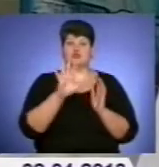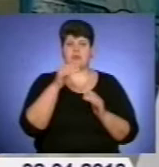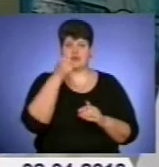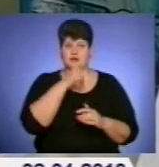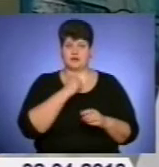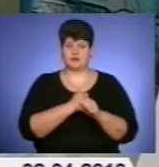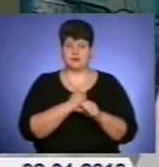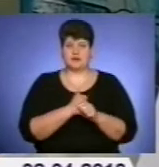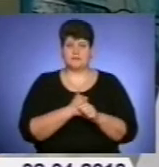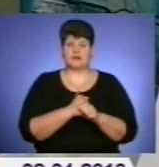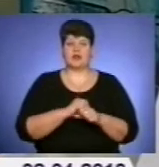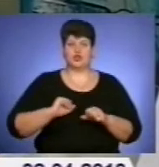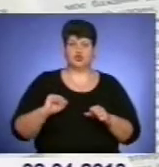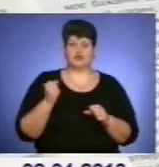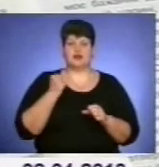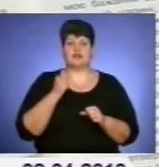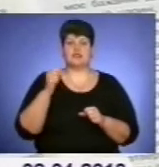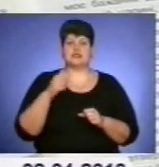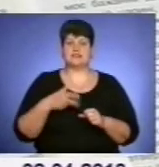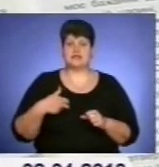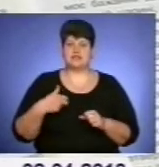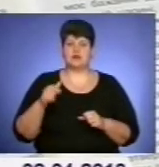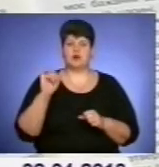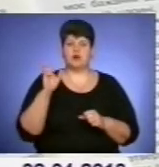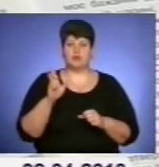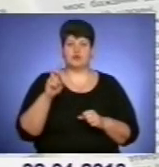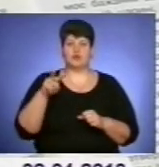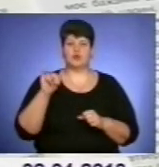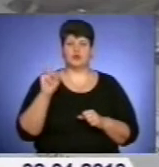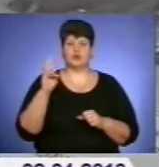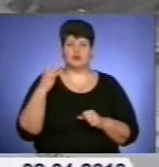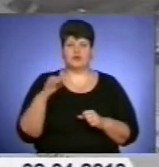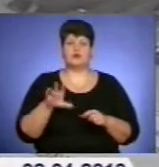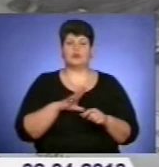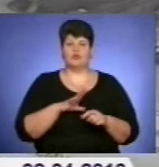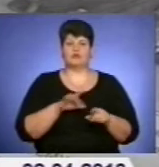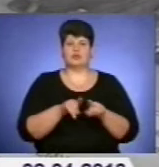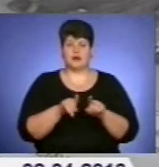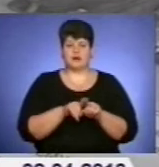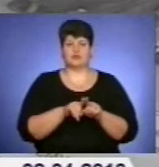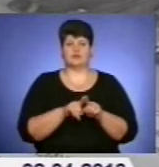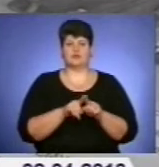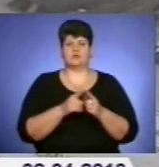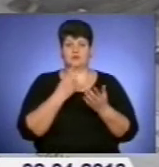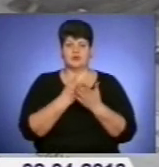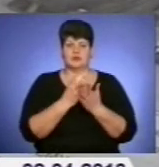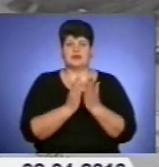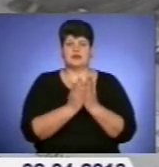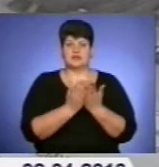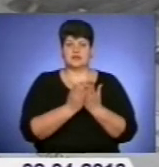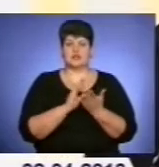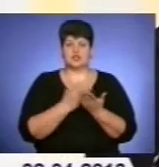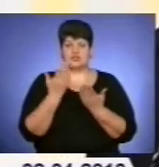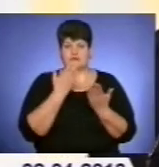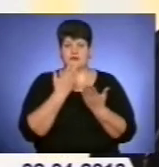Товариш із заліщики Богдан Луки, який теж побував на репрезентації книжки, читав її ще в рукописному варіанті.